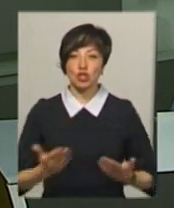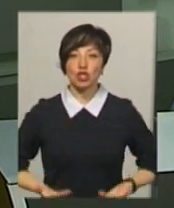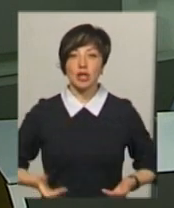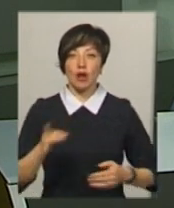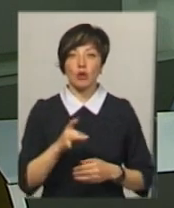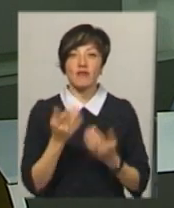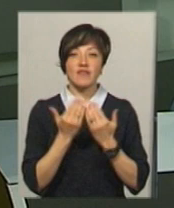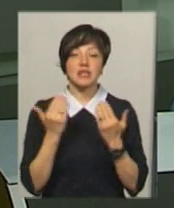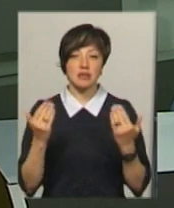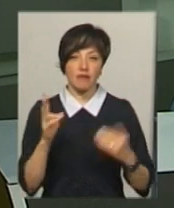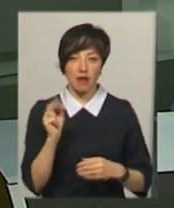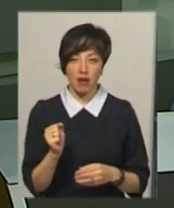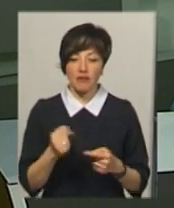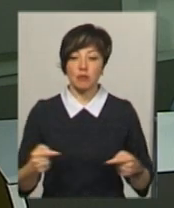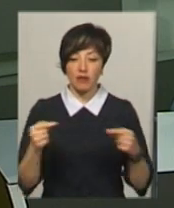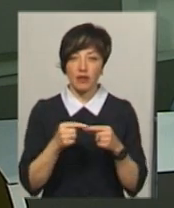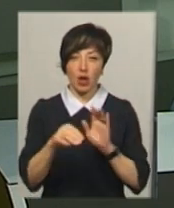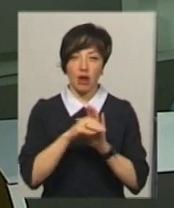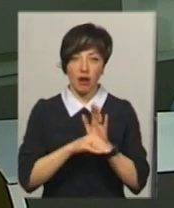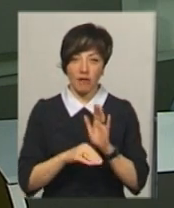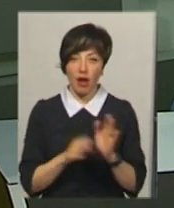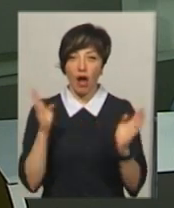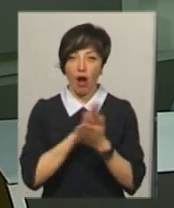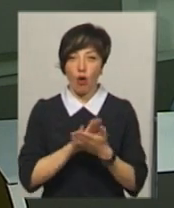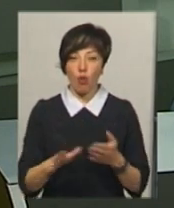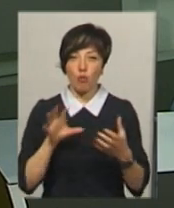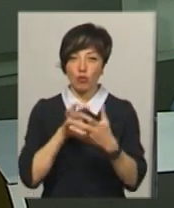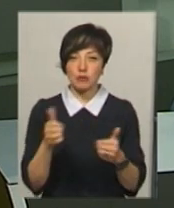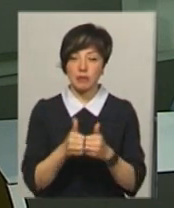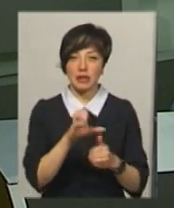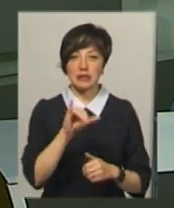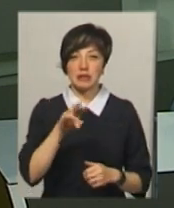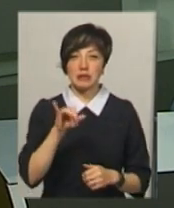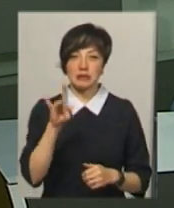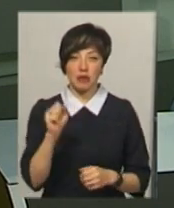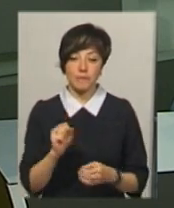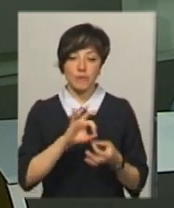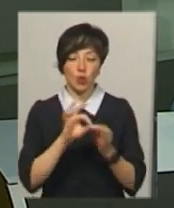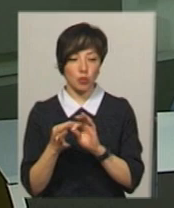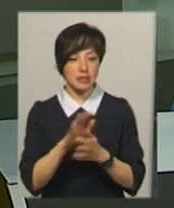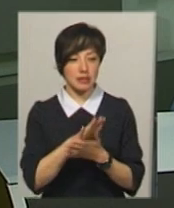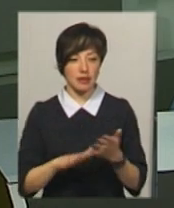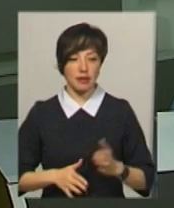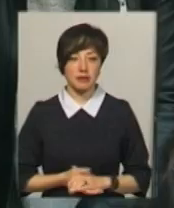мікрорайону «Виставка». Відповідно до графіку, екобус знаходився біля сілістри. Подробиці у сюжеті.